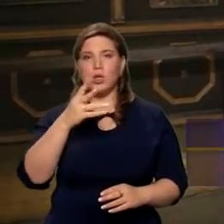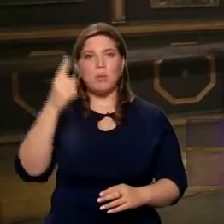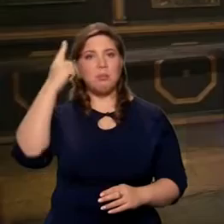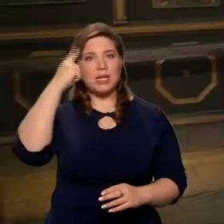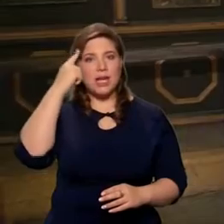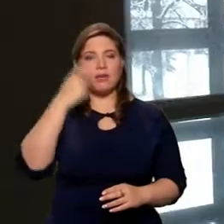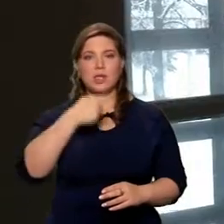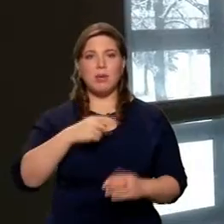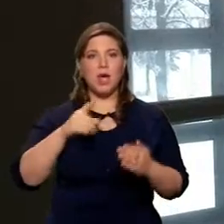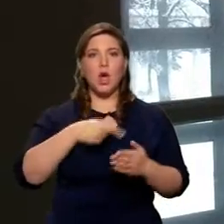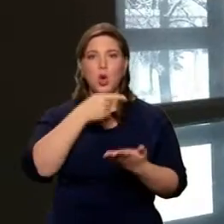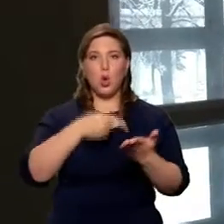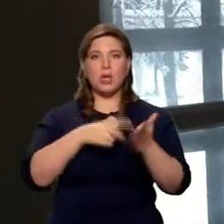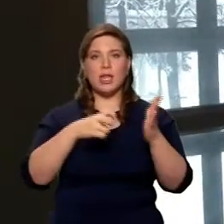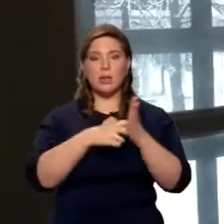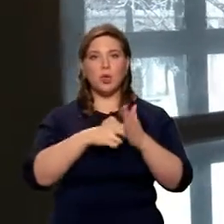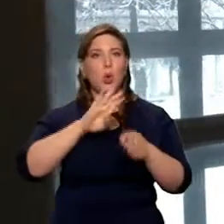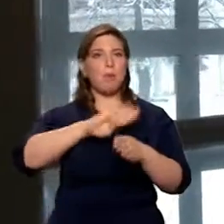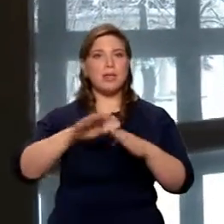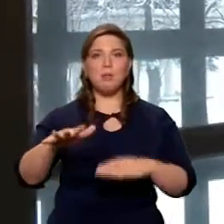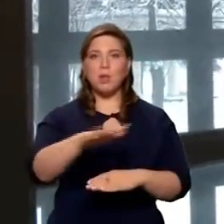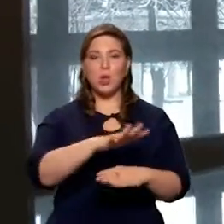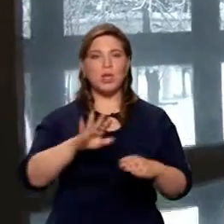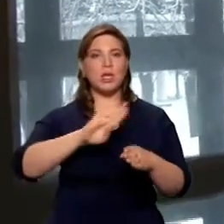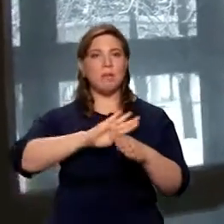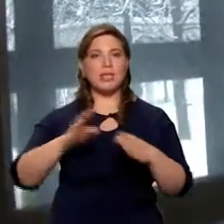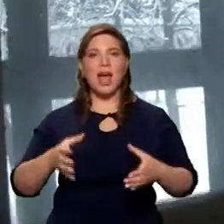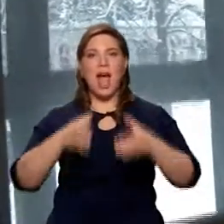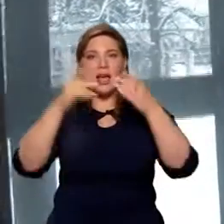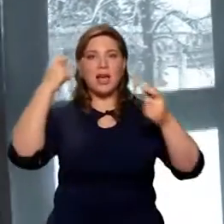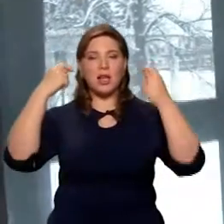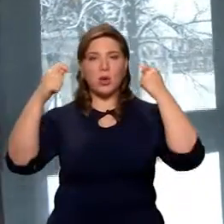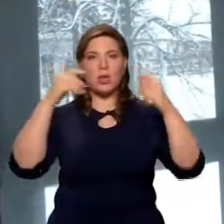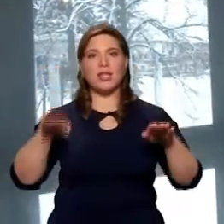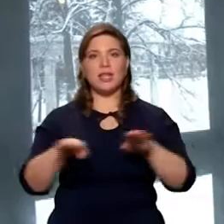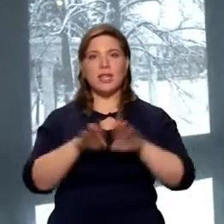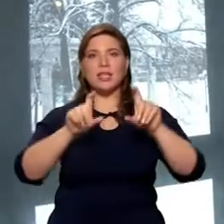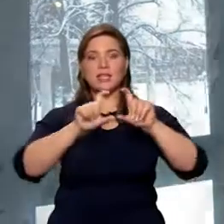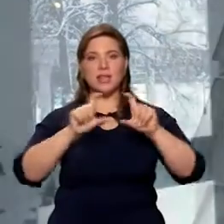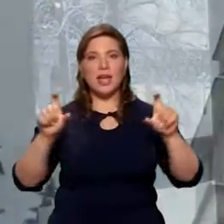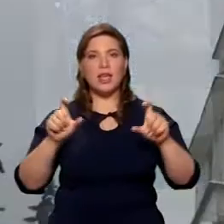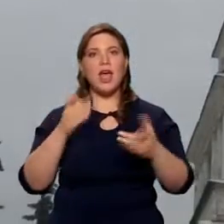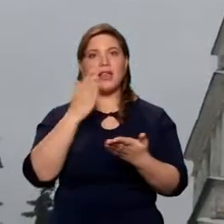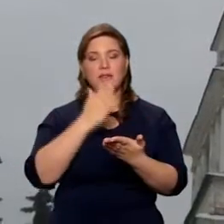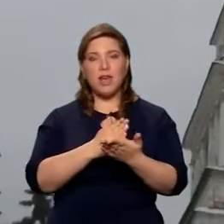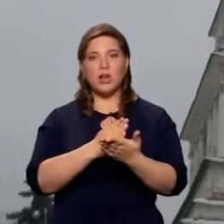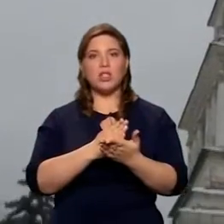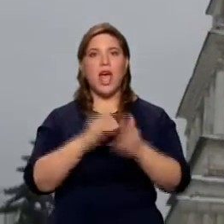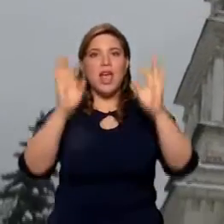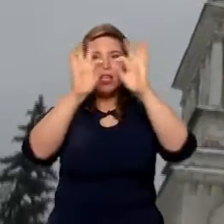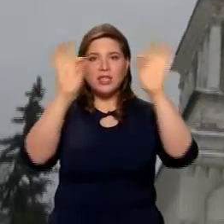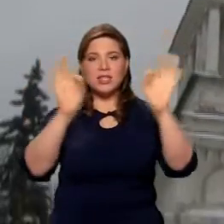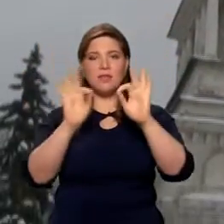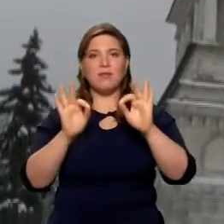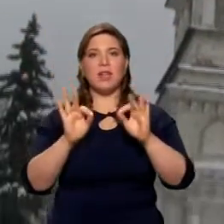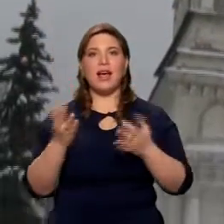мыслим, вот город Слободской там без этой площади, без этой колокольни. Вот такие, скажем, здания, они являются каким-то своеобразным